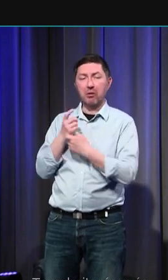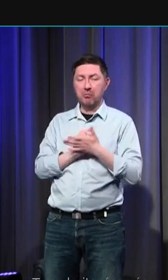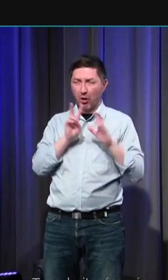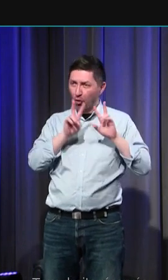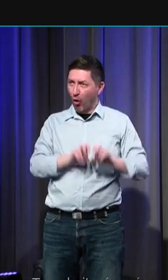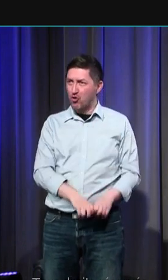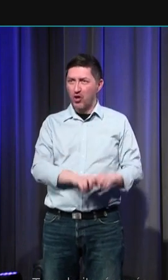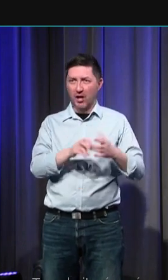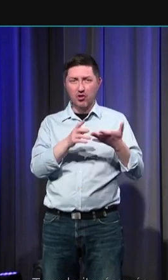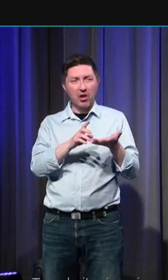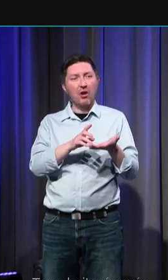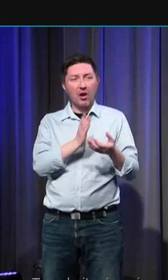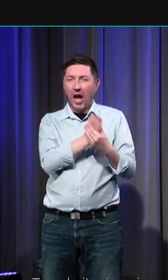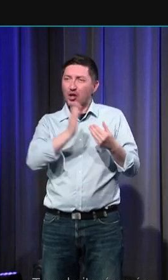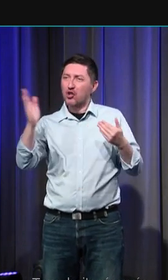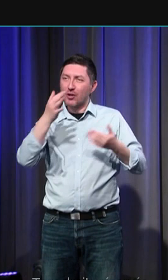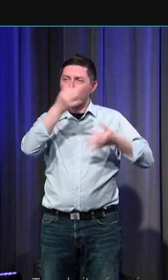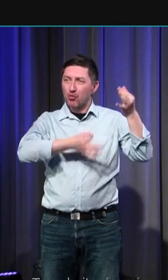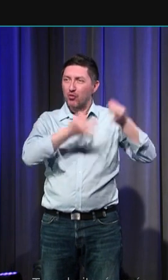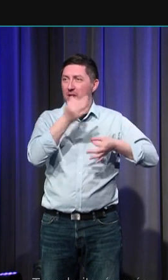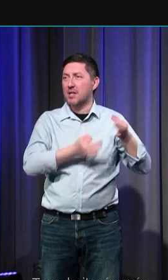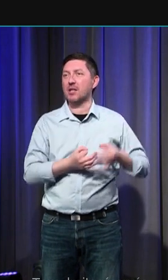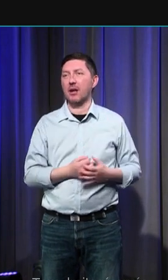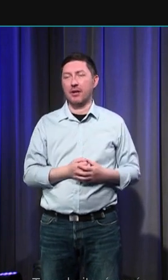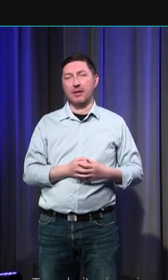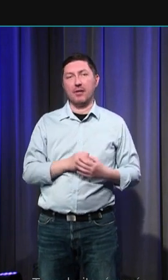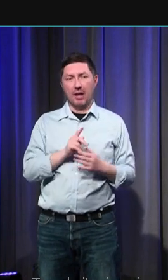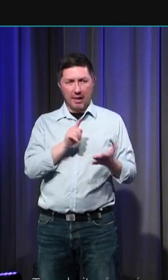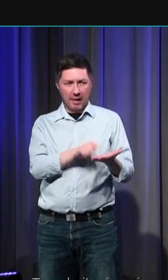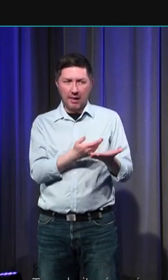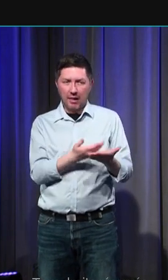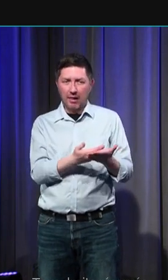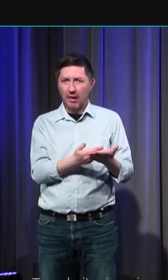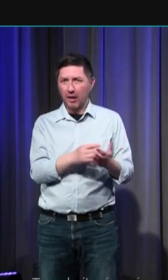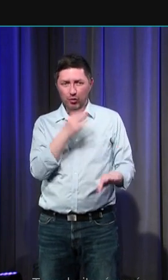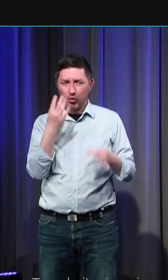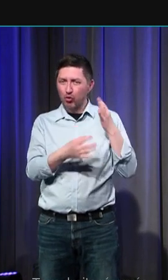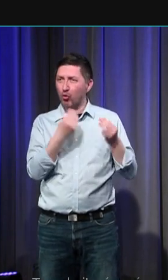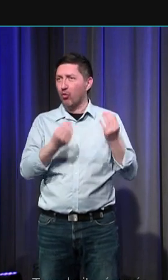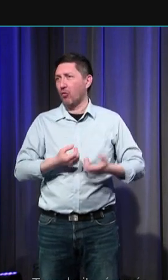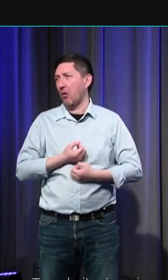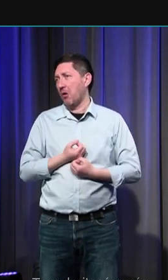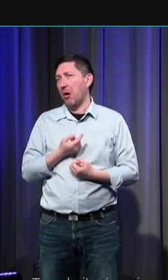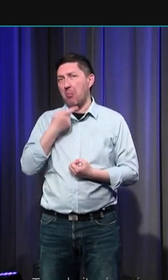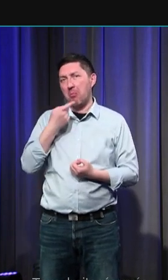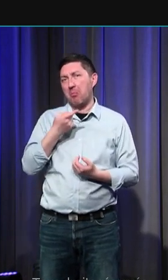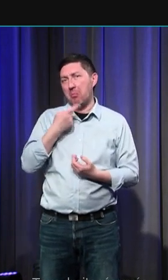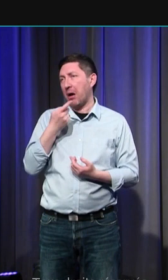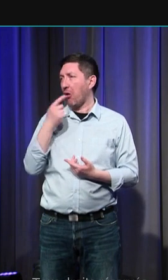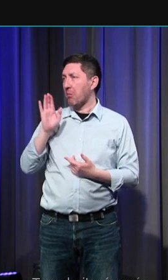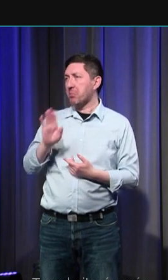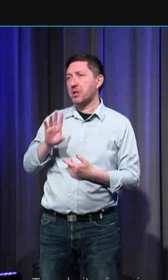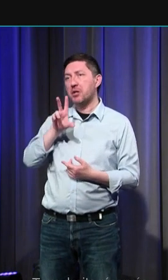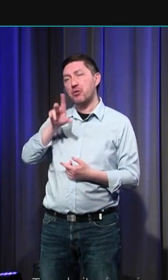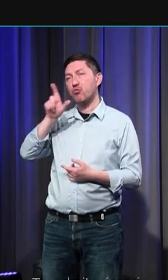'écrit font partie de ces rares sources à la fin du Moyen-Âge où transparaît un peu plus la parole des gens ordinaires ils